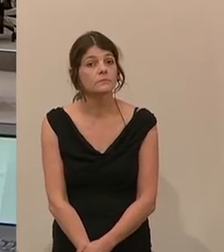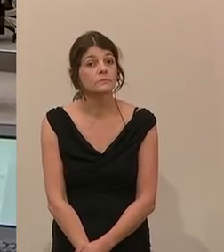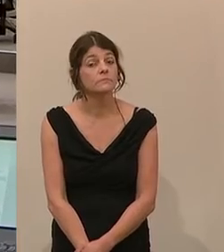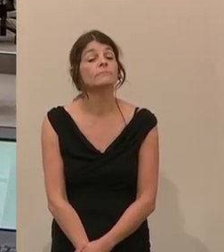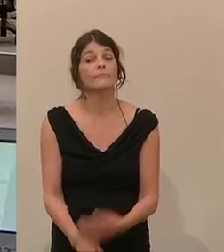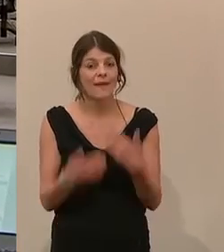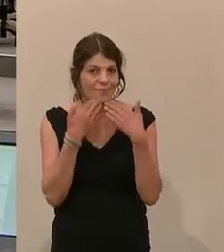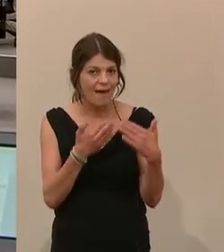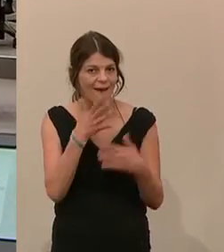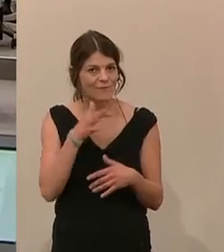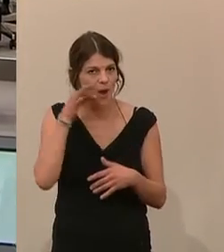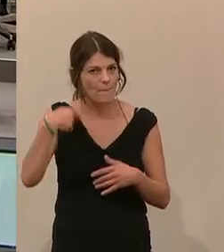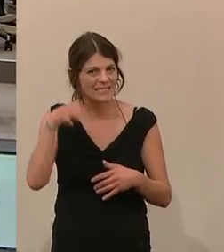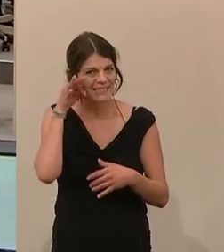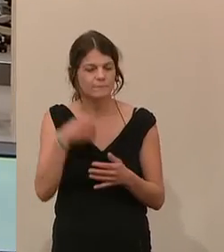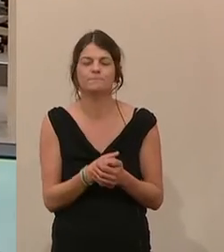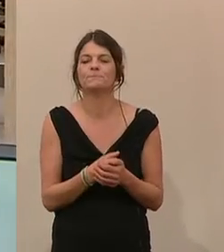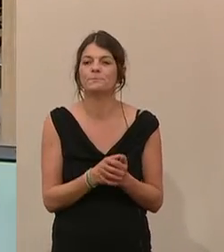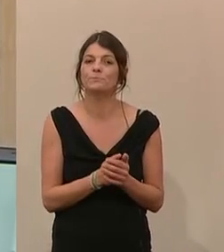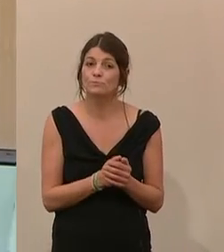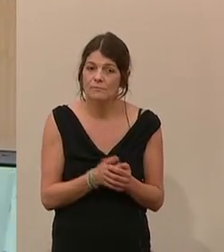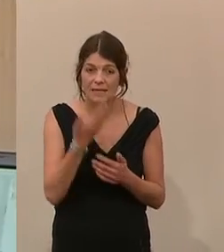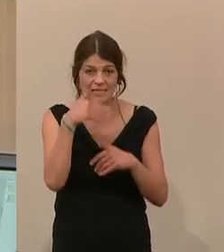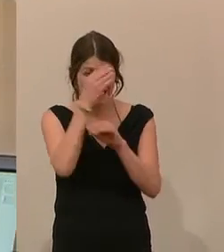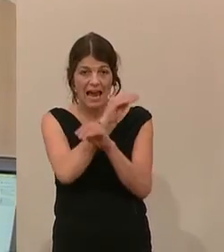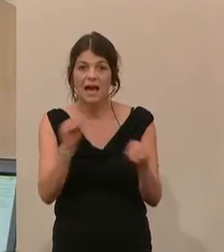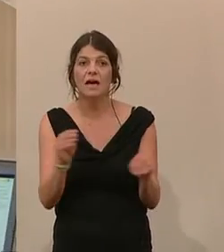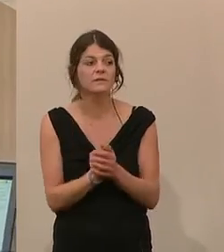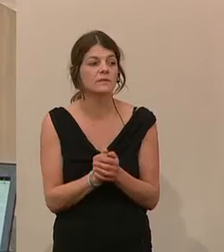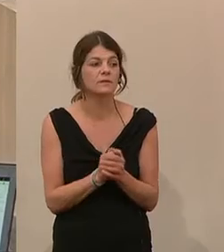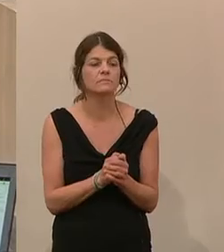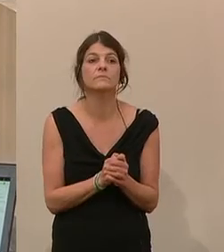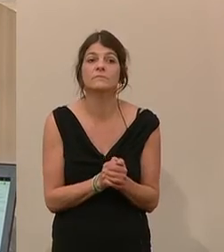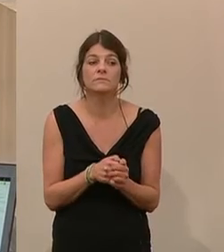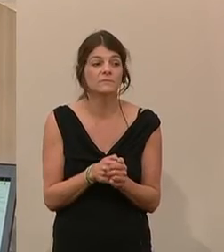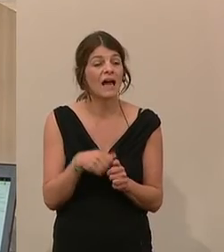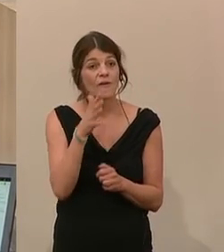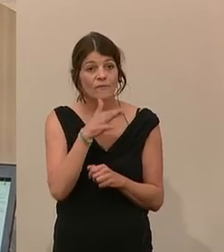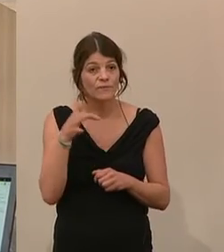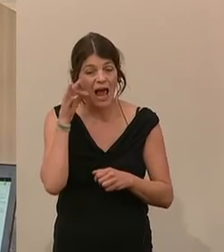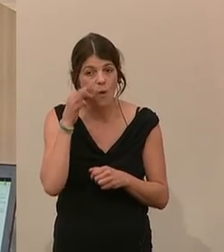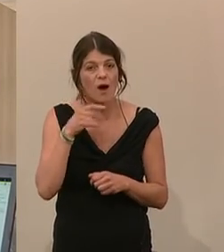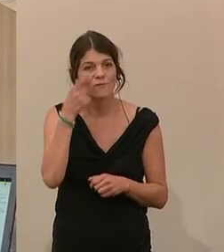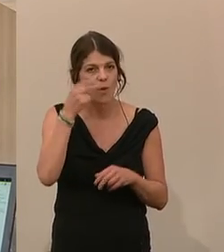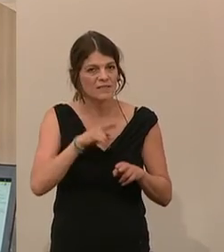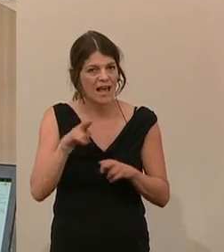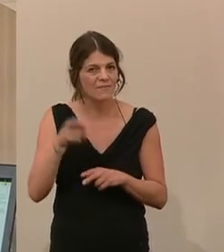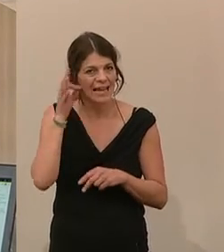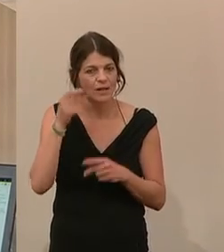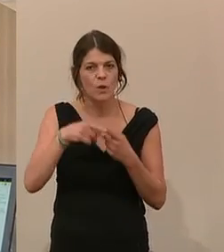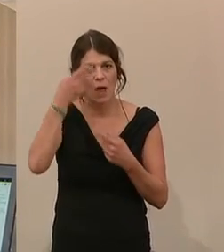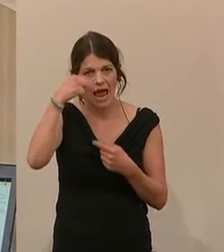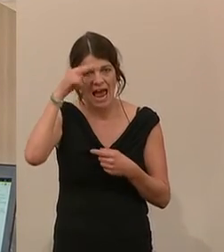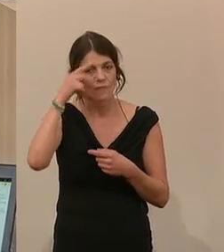Danke Frau Präsidentin, sehr geehrte Frau Volksanwältin und Herren